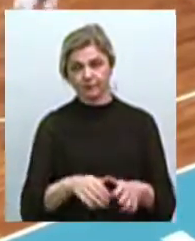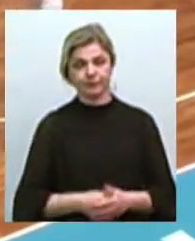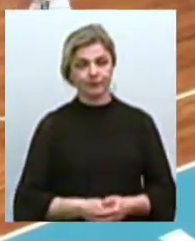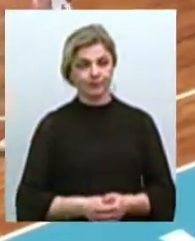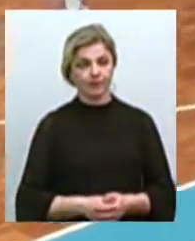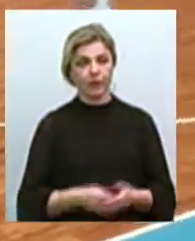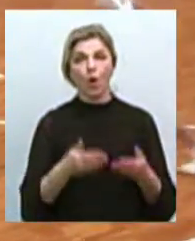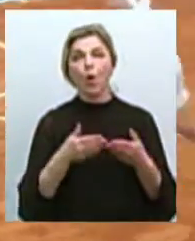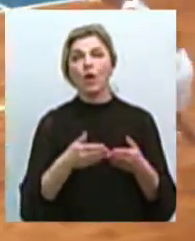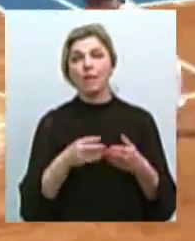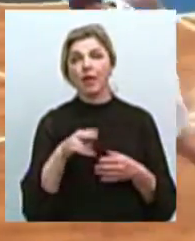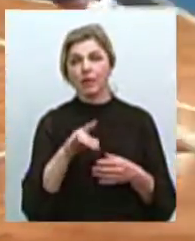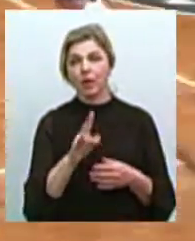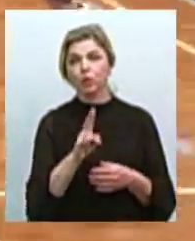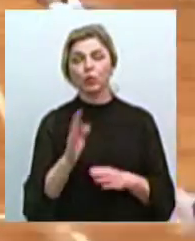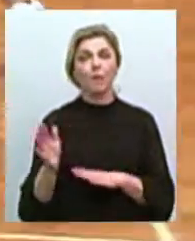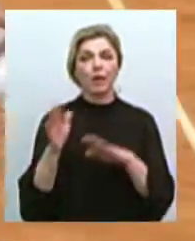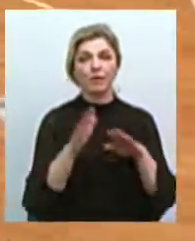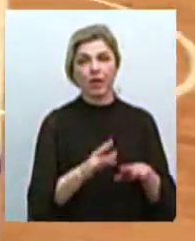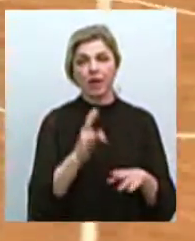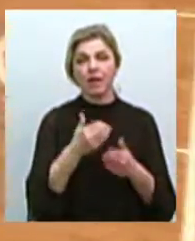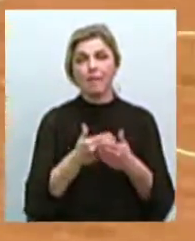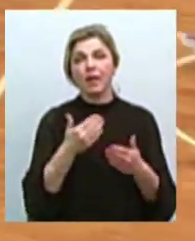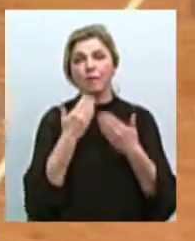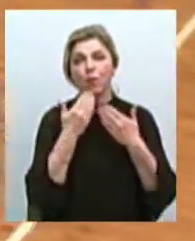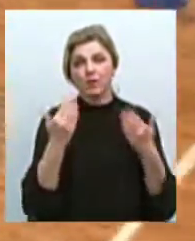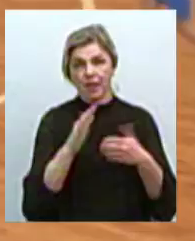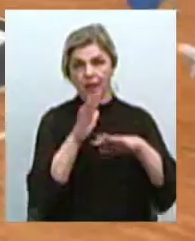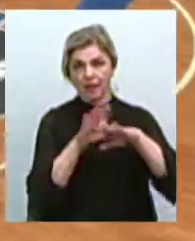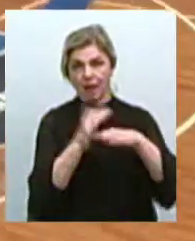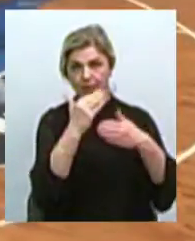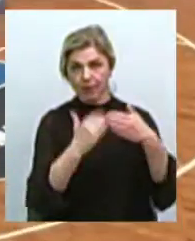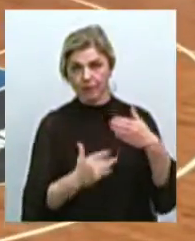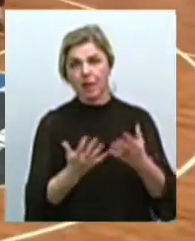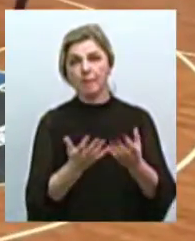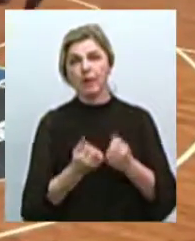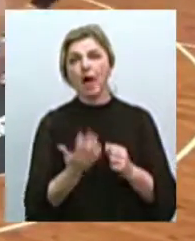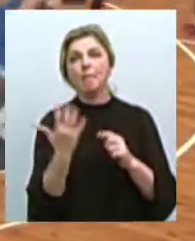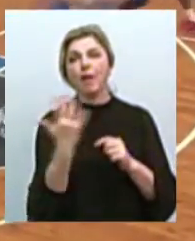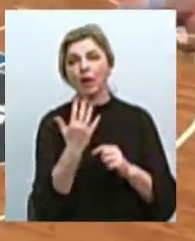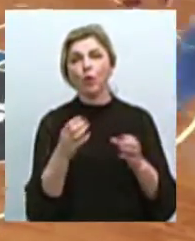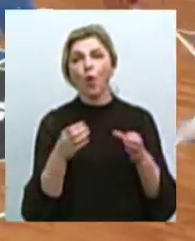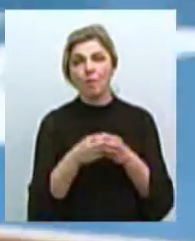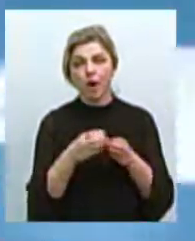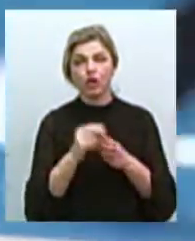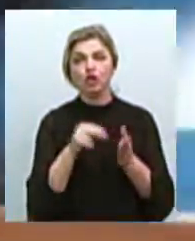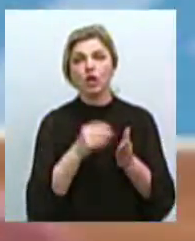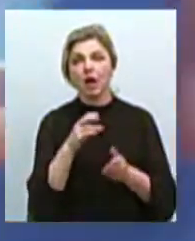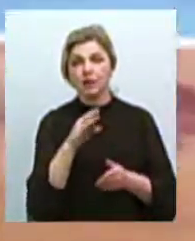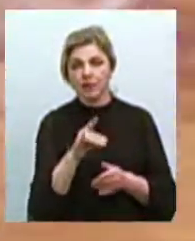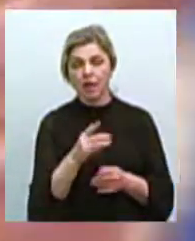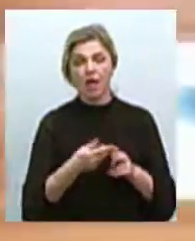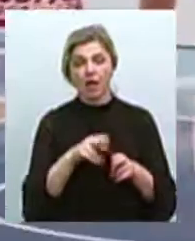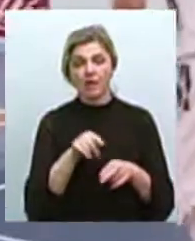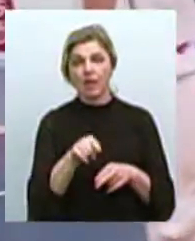Корабели, які перебувають на передостанній позиції турнірної таблиці, прийматимуть п'яту команду першості – черкаські мавпи. Клуб з півдня України